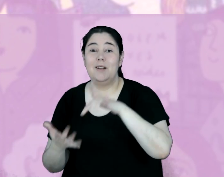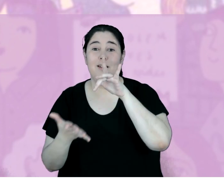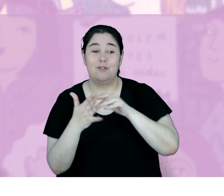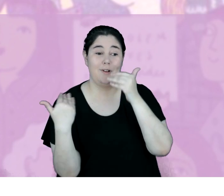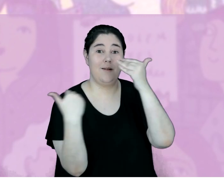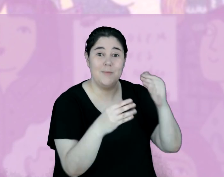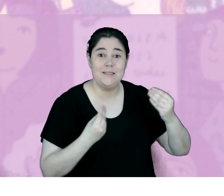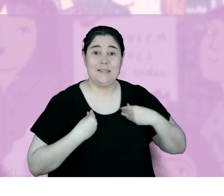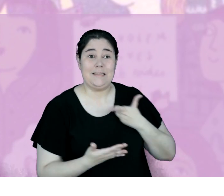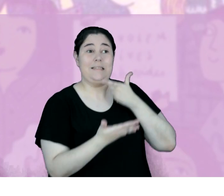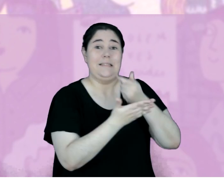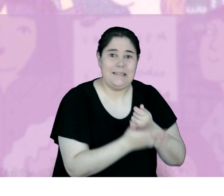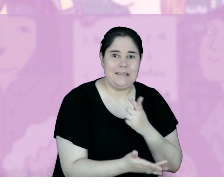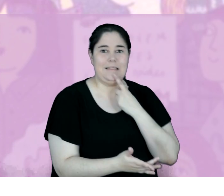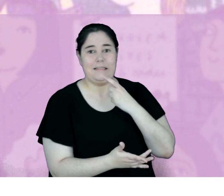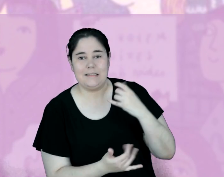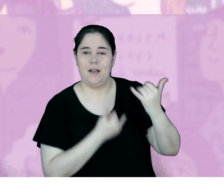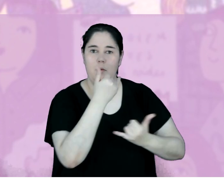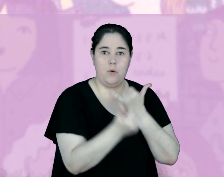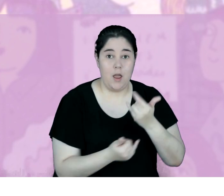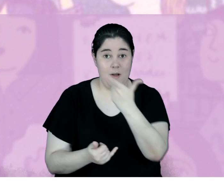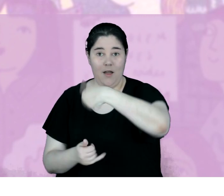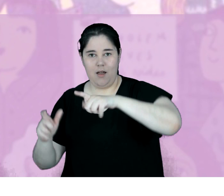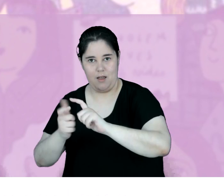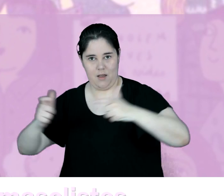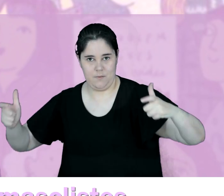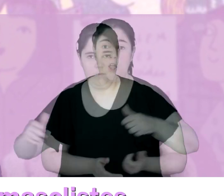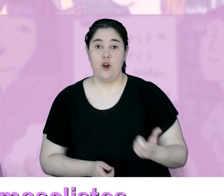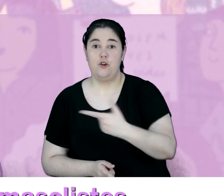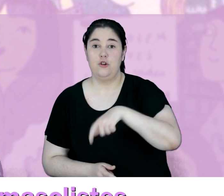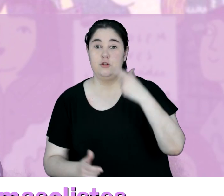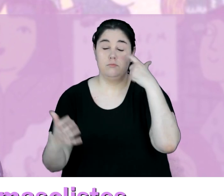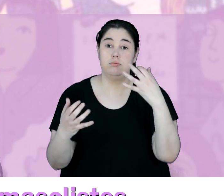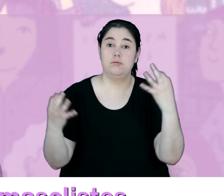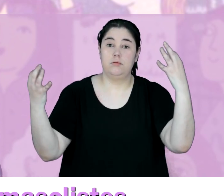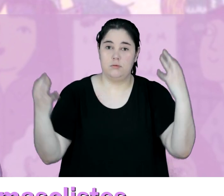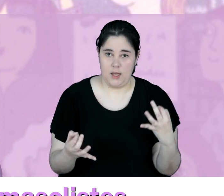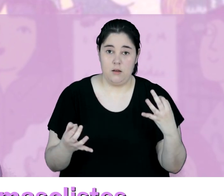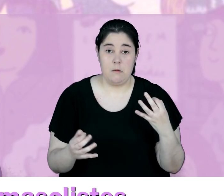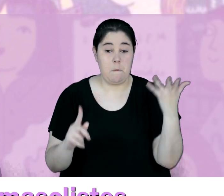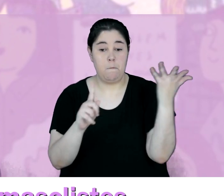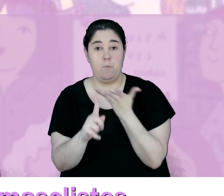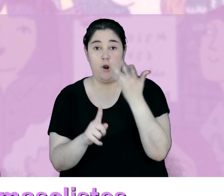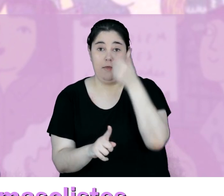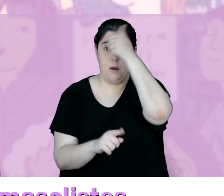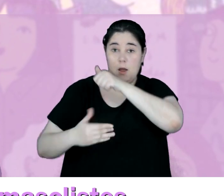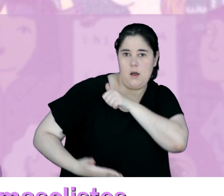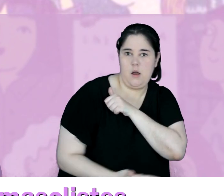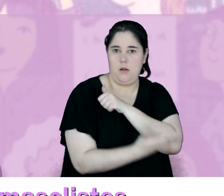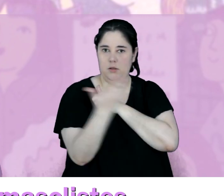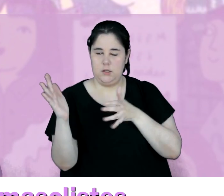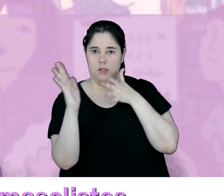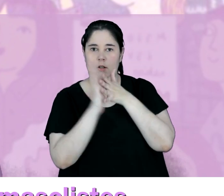es troben amb dificultats per a continuar pagant el seu habitatge. Denunciem el conjunt de les violències machistes